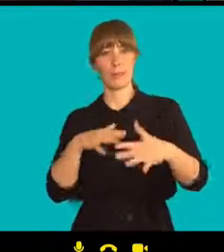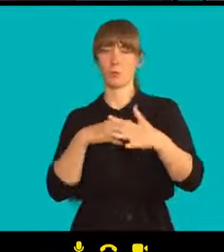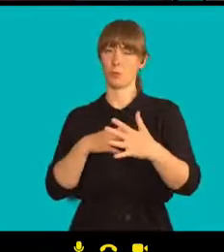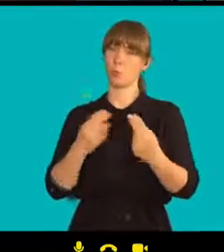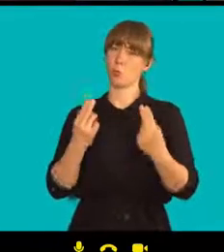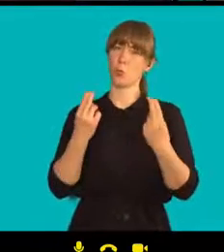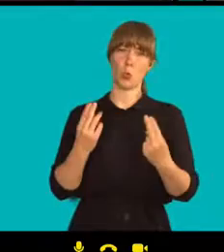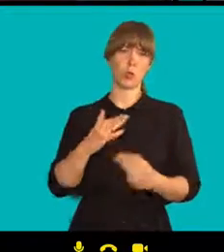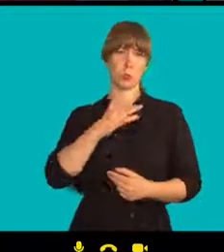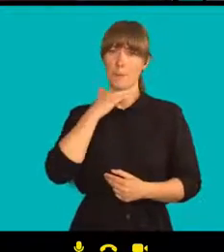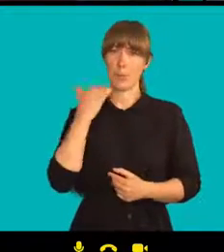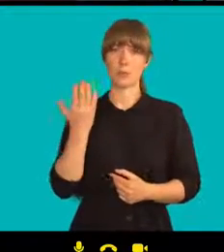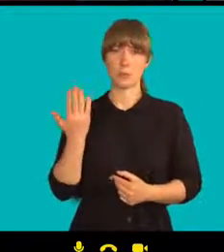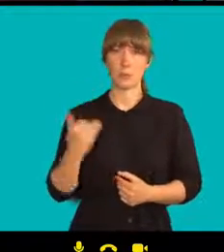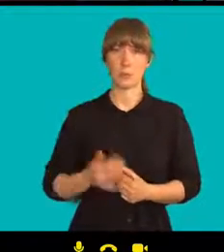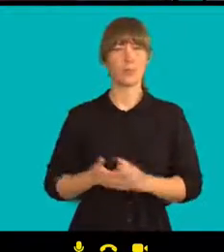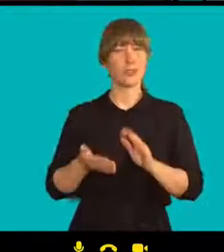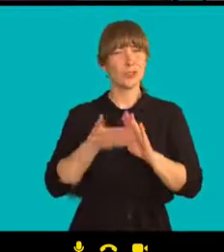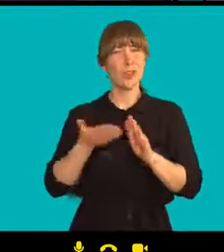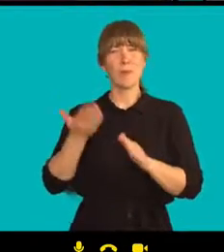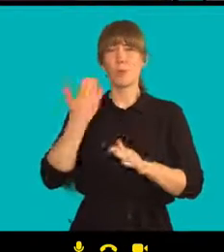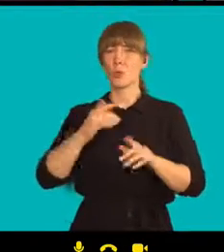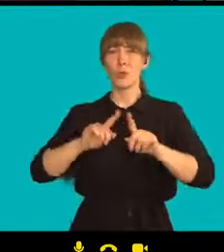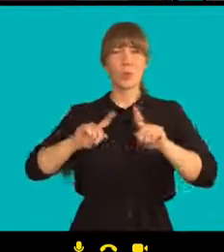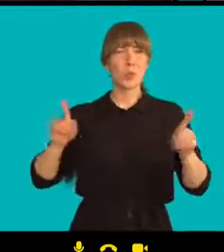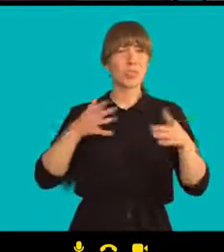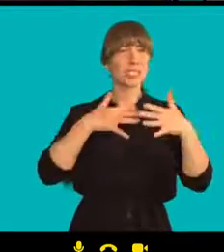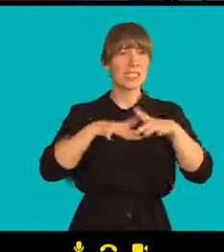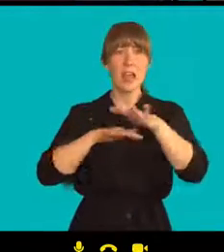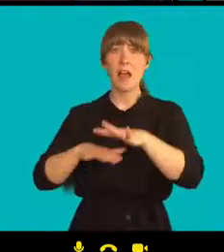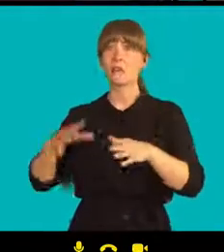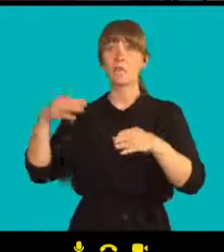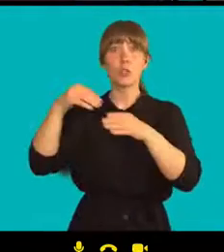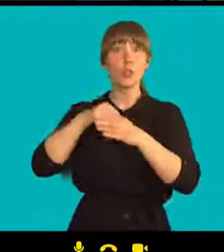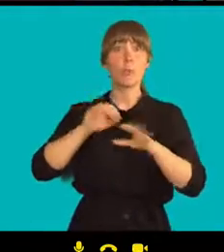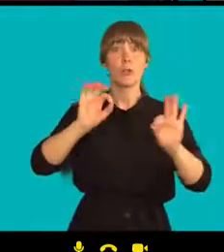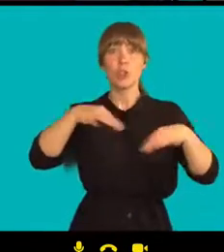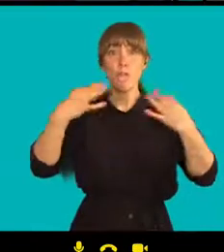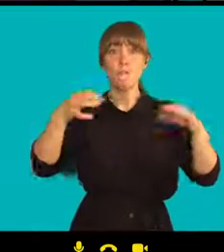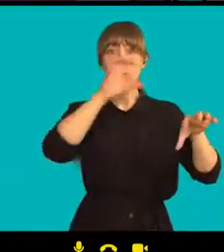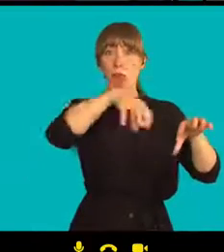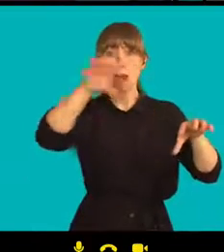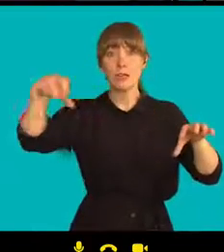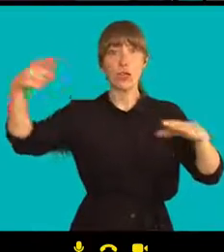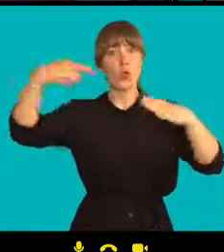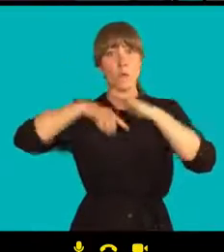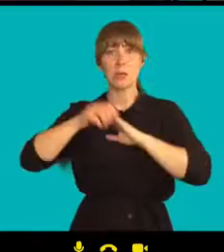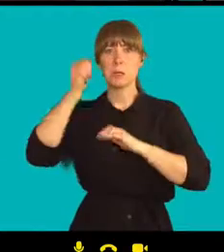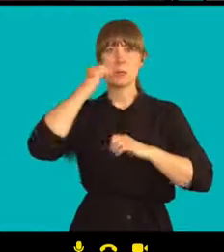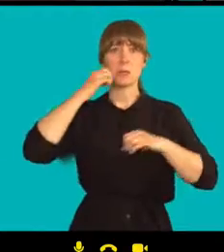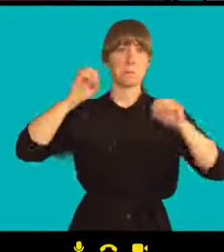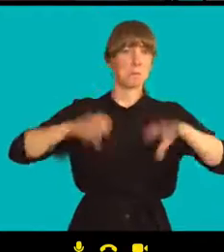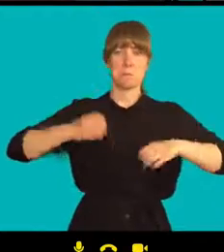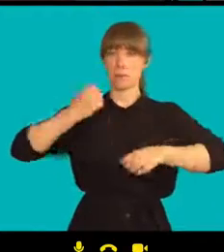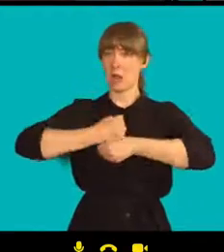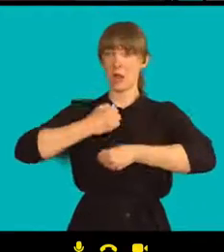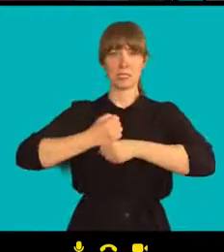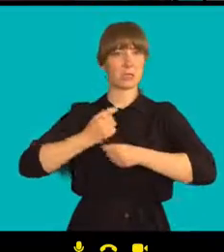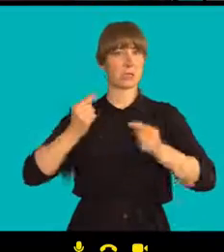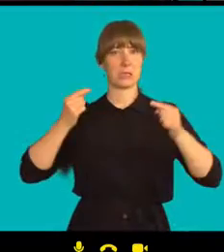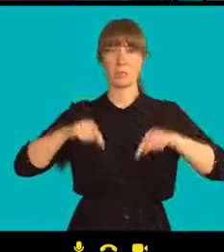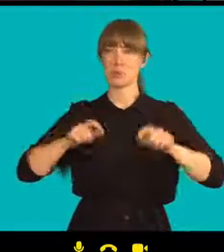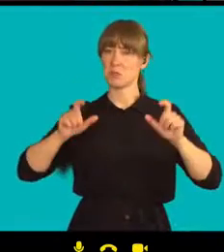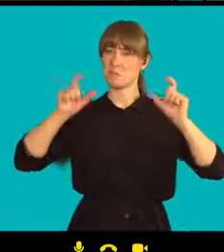Když jsme viděli stávky v různých továdnách, závodech, byla to obrovská inspirace. Bylo to v Bělorusku